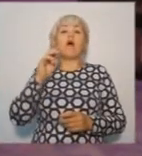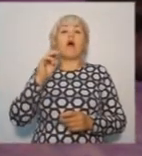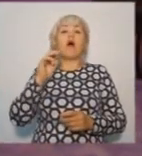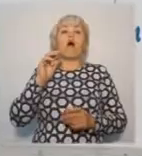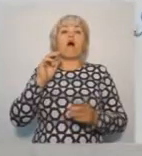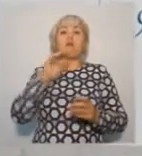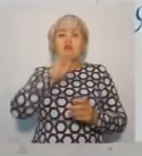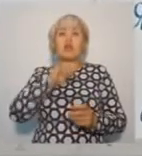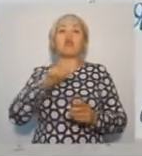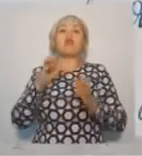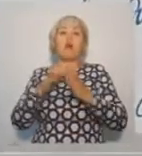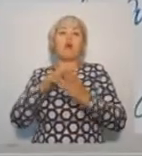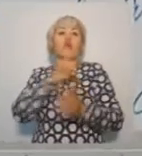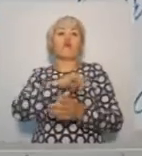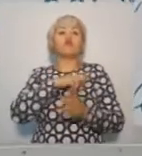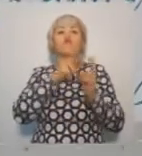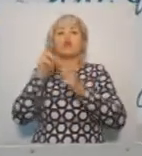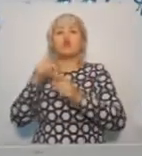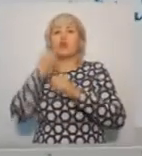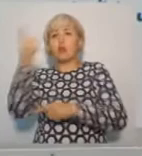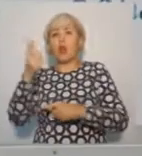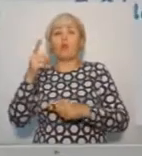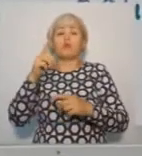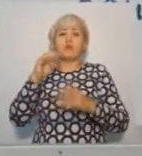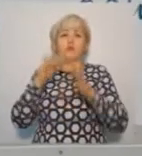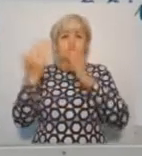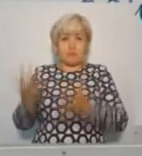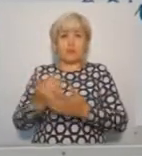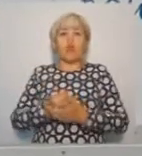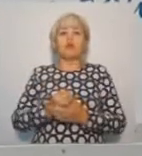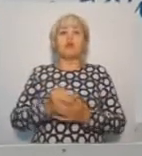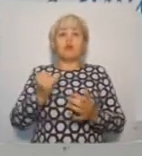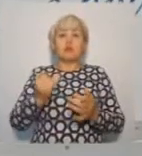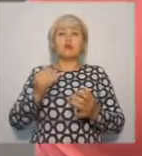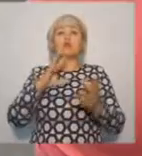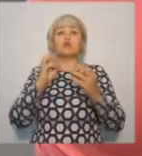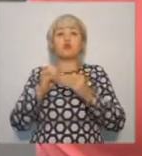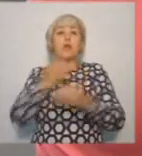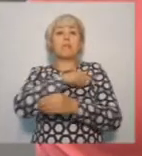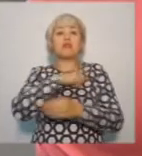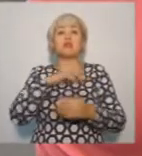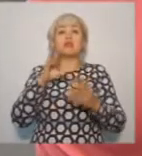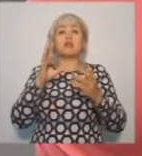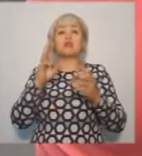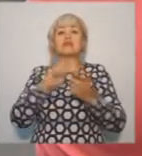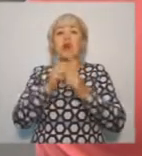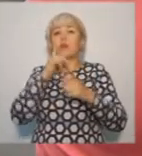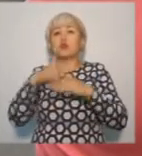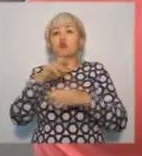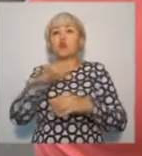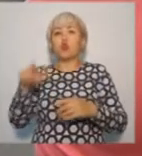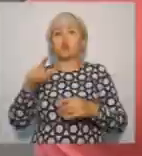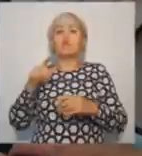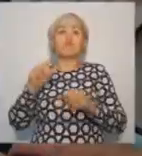нет. В результате медицина на селе стала ближе к людям и доступнее. Всего в мобильной бригаде 17 медиков, в их числе врачи общей